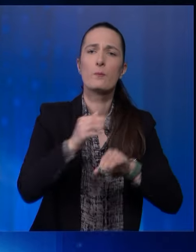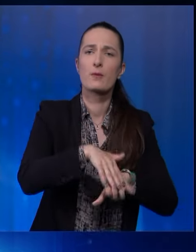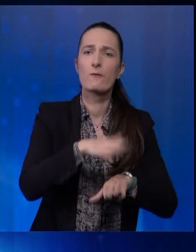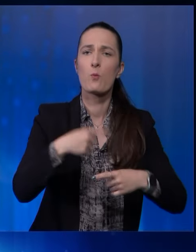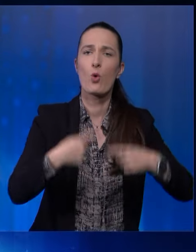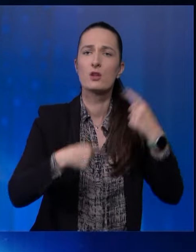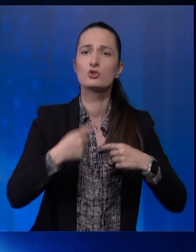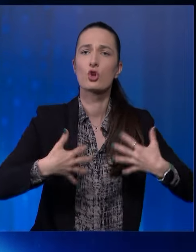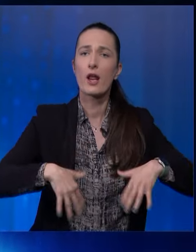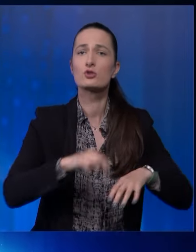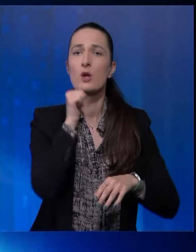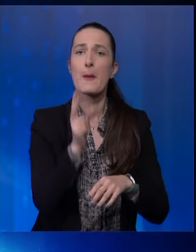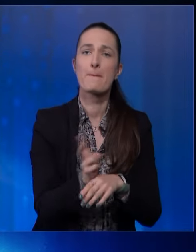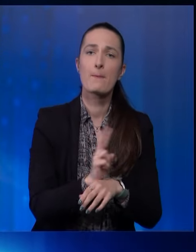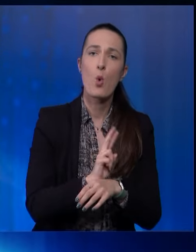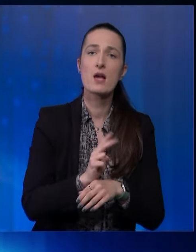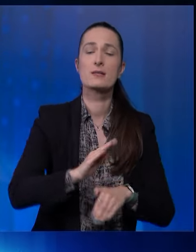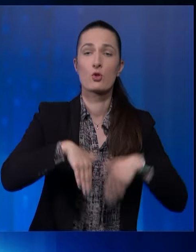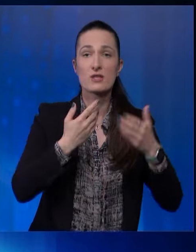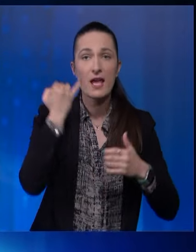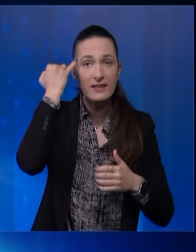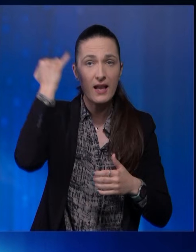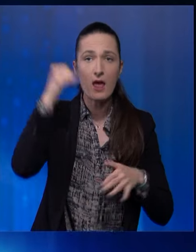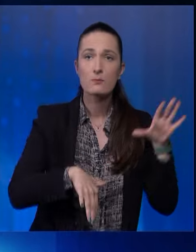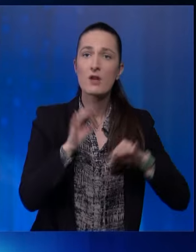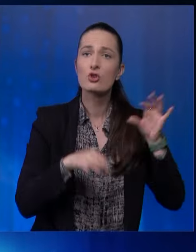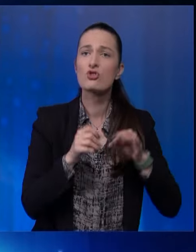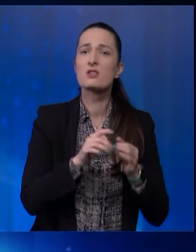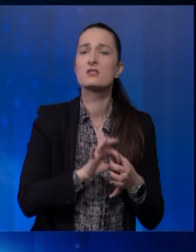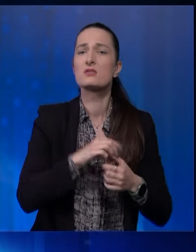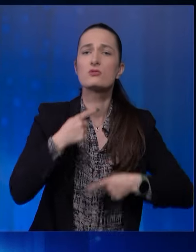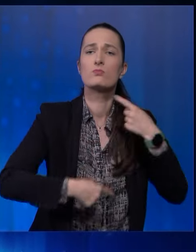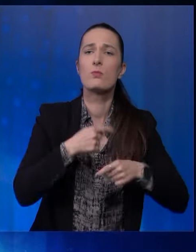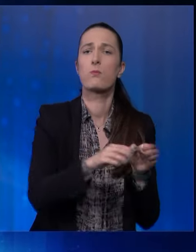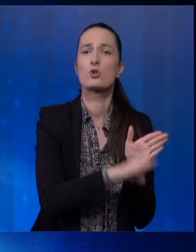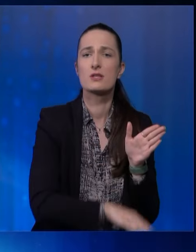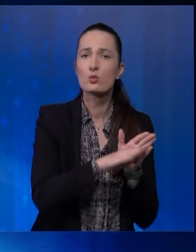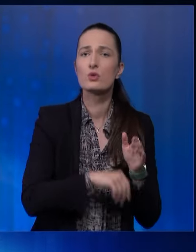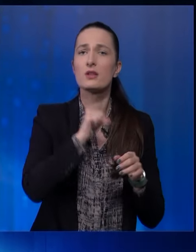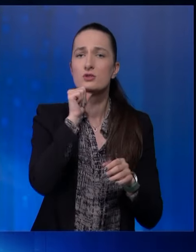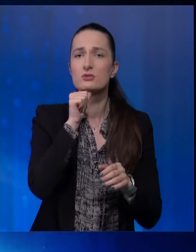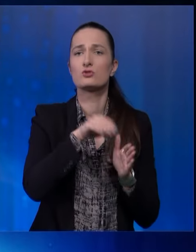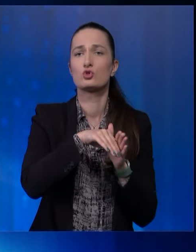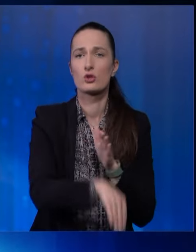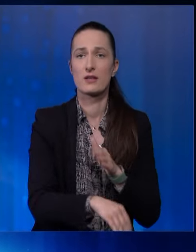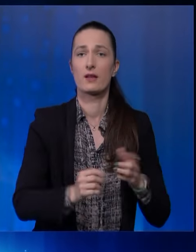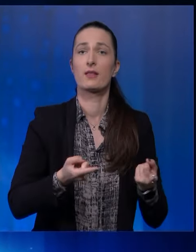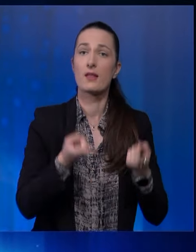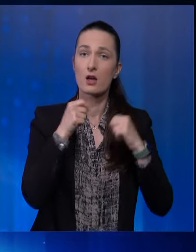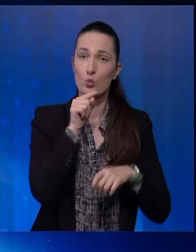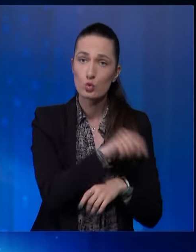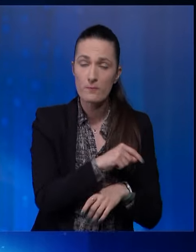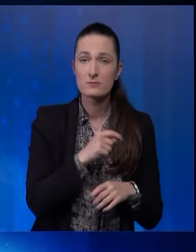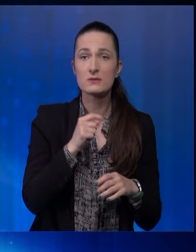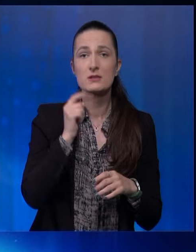političkoj retorici i manipulacijama, dok se intelekt birača konstantno pocijenjuje i srozava. Dakle,